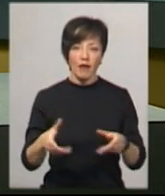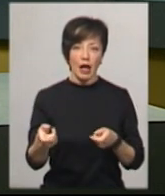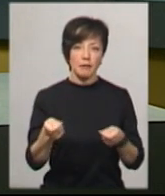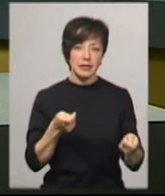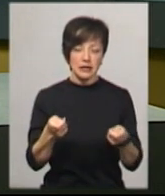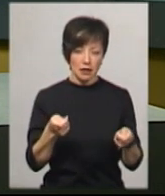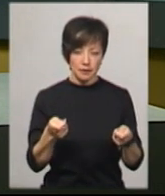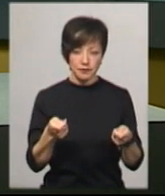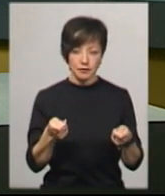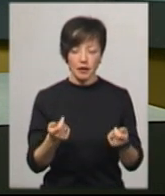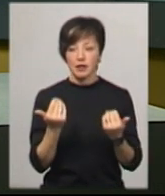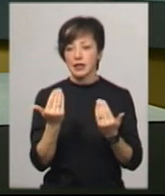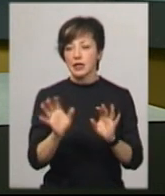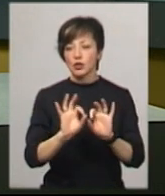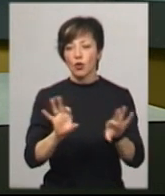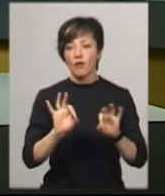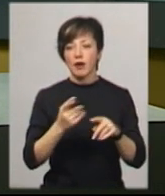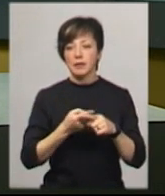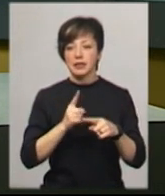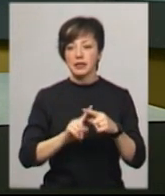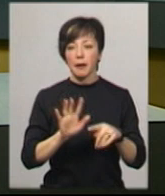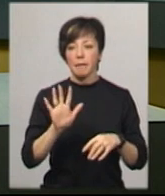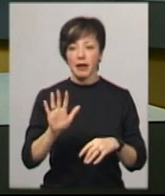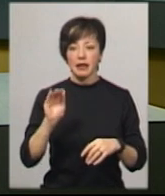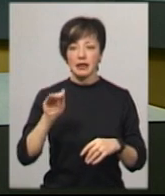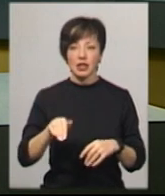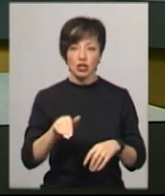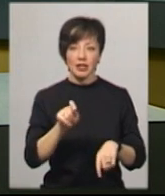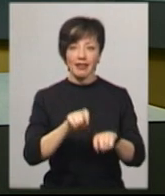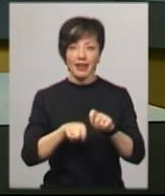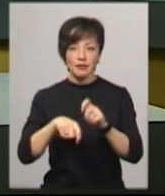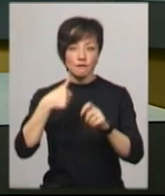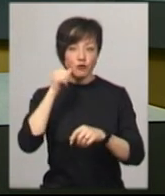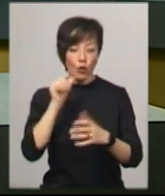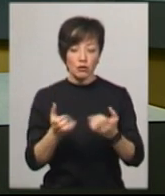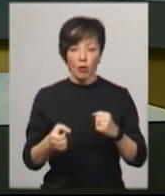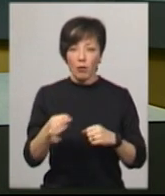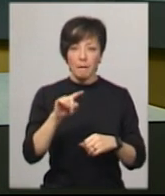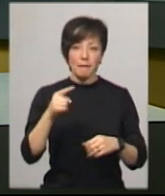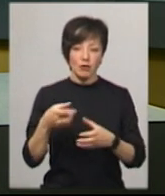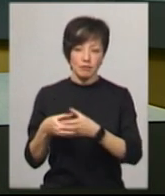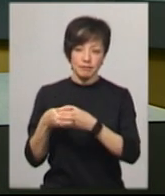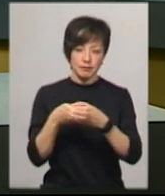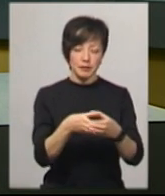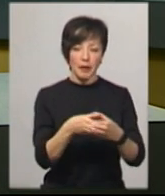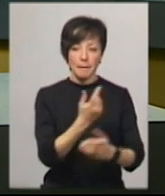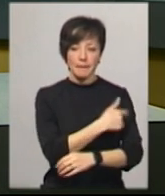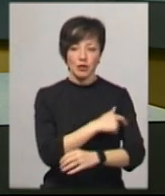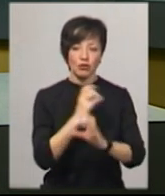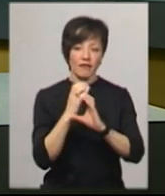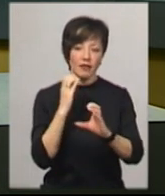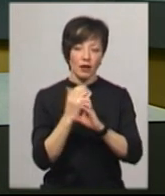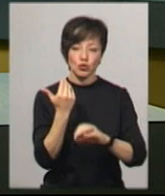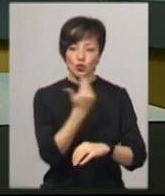Оксана Ситницька. За її словами, це ті 5 тисяч тестів, що вчора отримала область як першу партію медичного вантажу з Китаю.